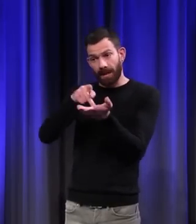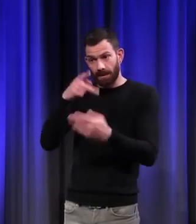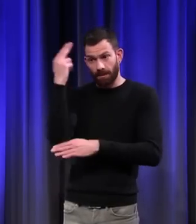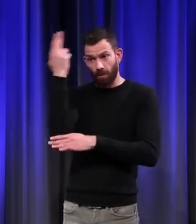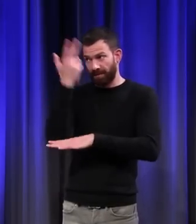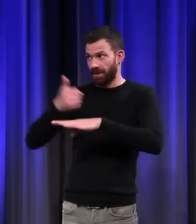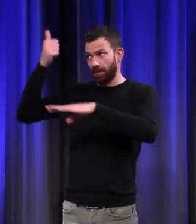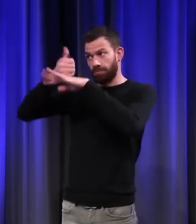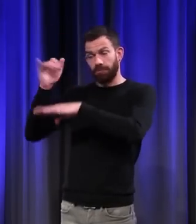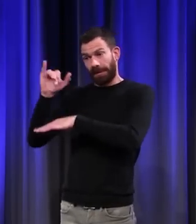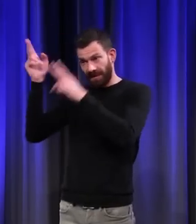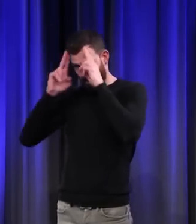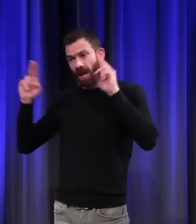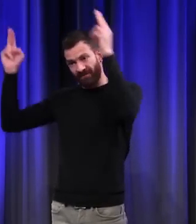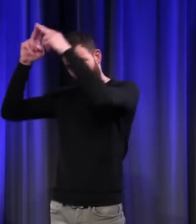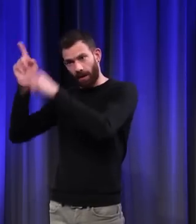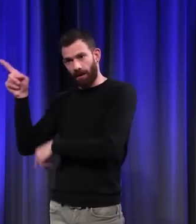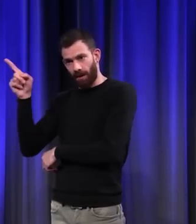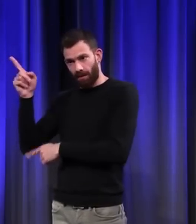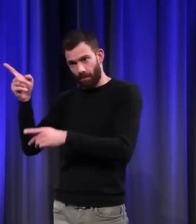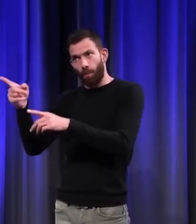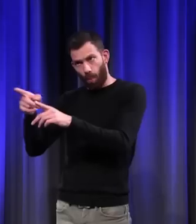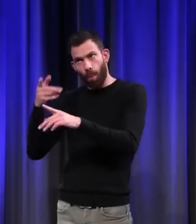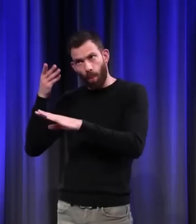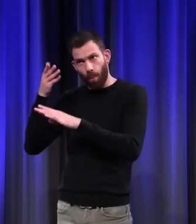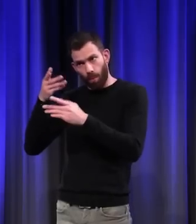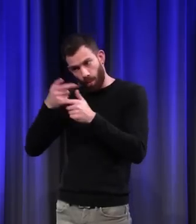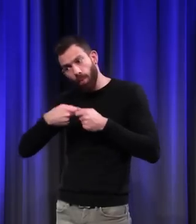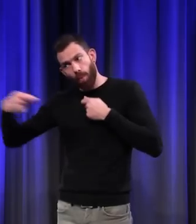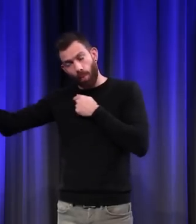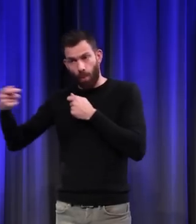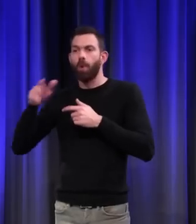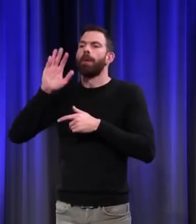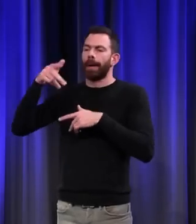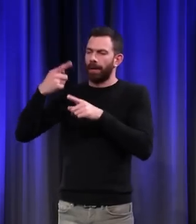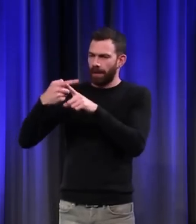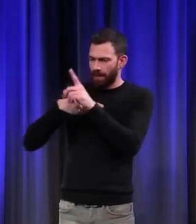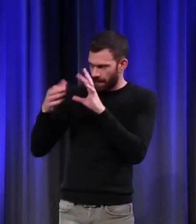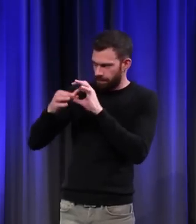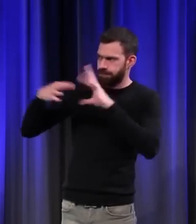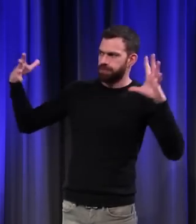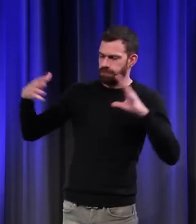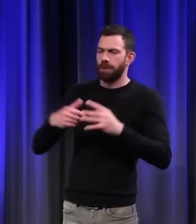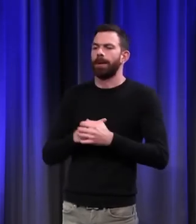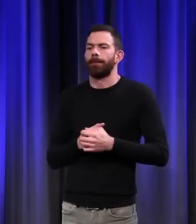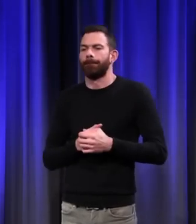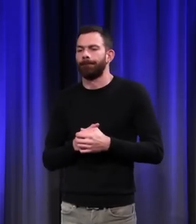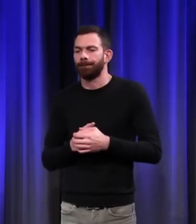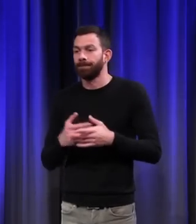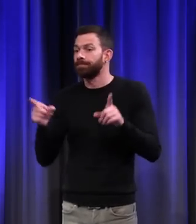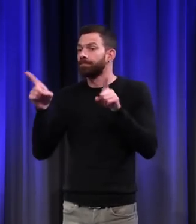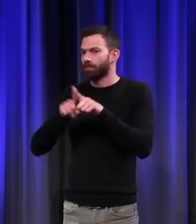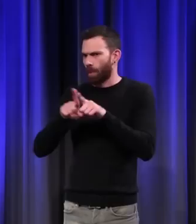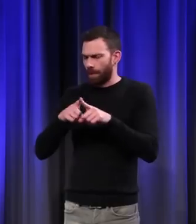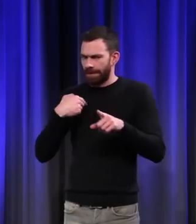contrôle de l'évêque pendant très très longtemps, mais elle va s'en affranchir. On se méfie de la langue